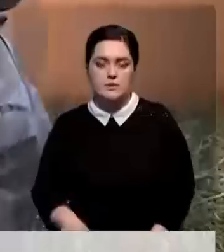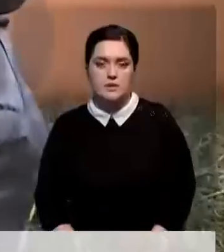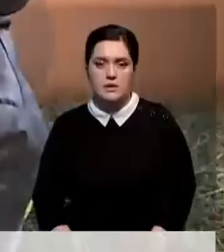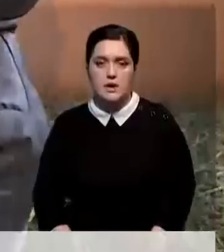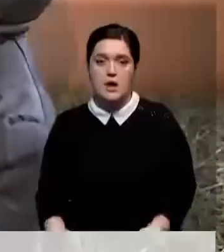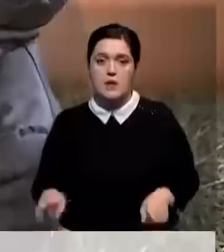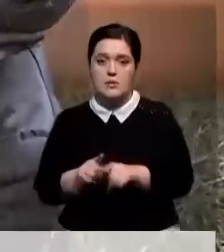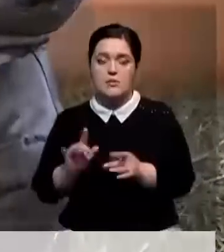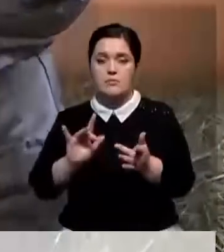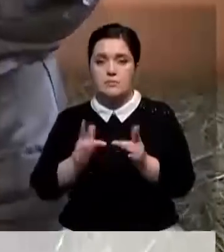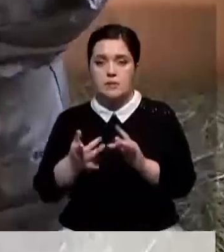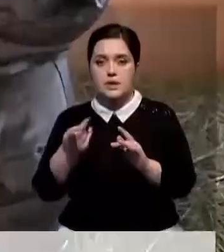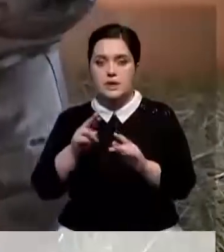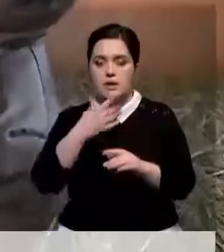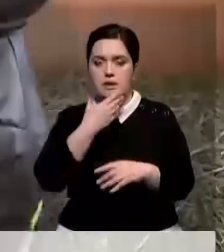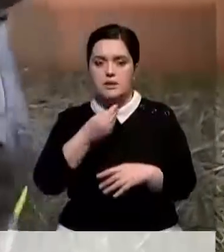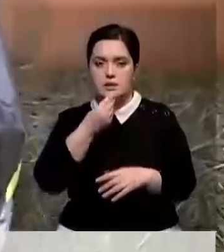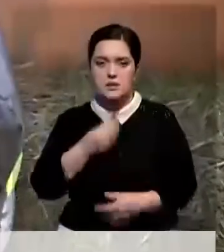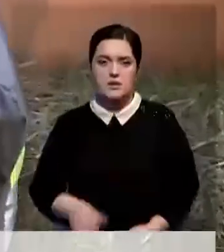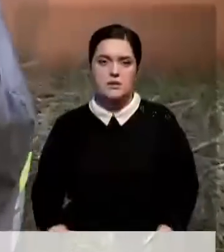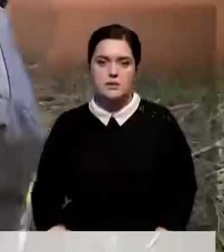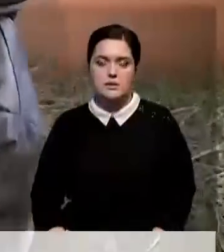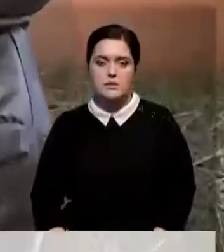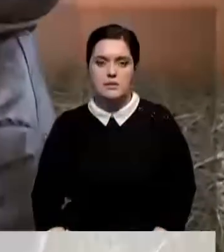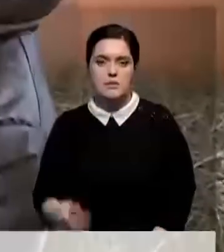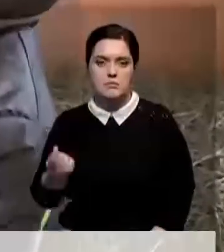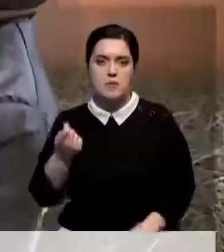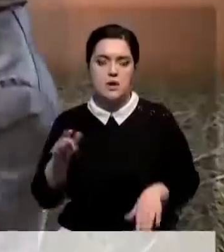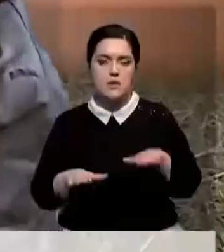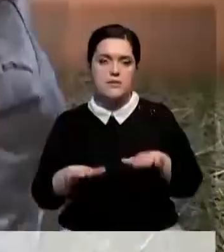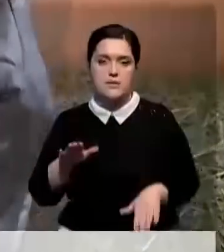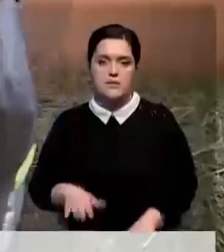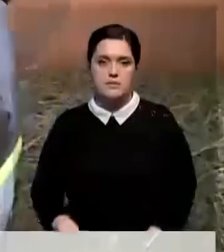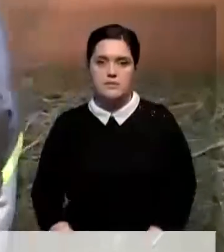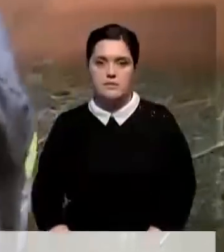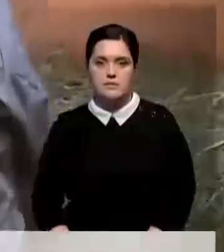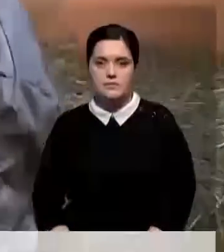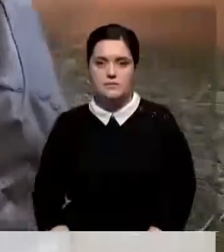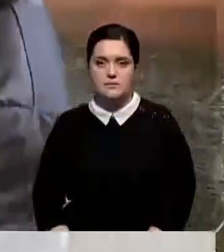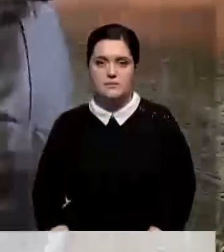А вот такие декоративные – это для красоты. Они мало висят. Ой,